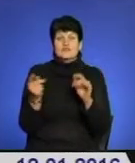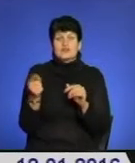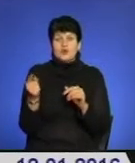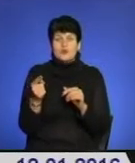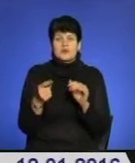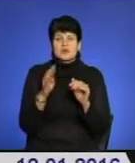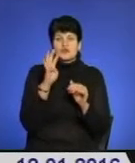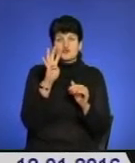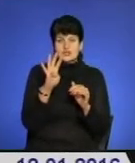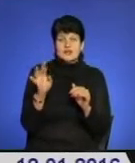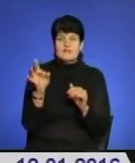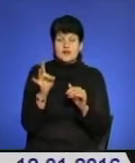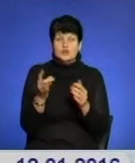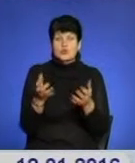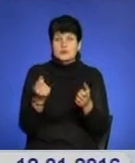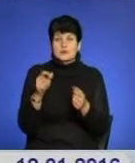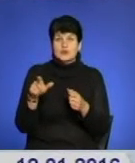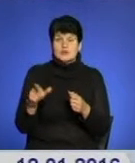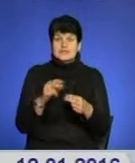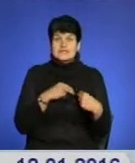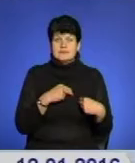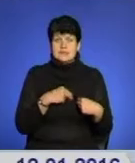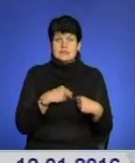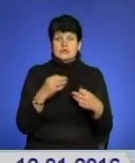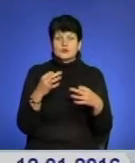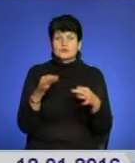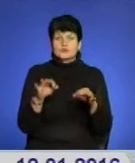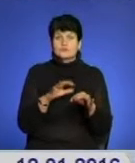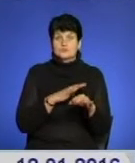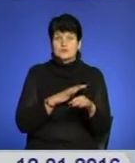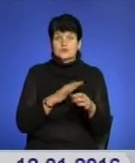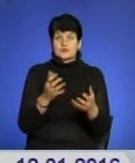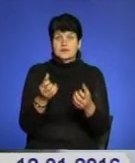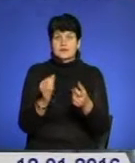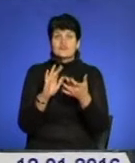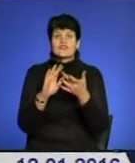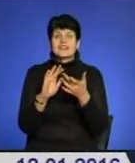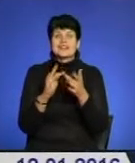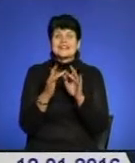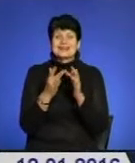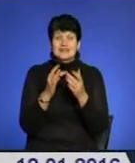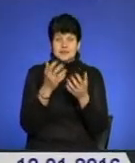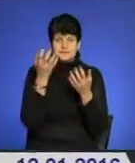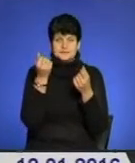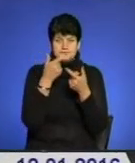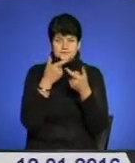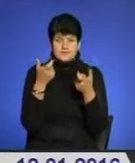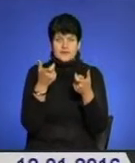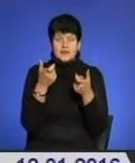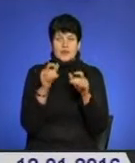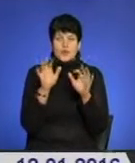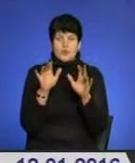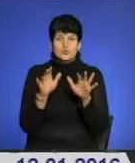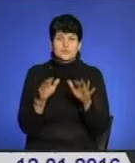в районах та утримання персоналу. Доступ до азартних ігор клієнти отримували через мережу інтернет та через комп'ютерні симулятори